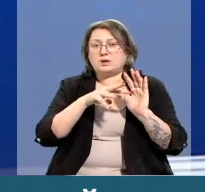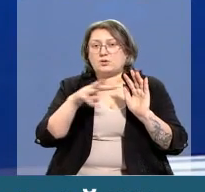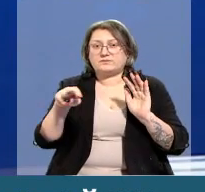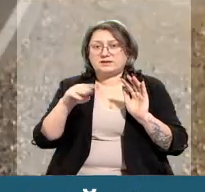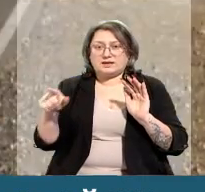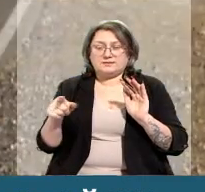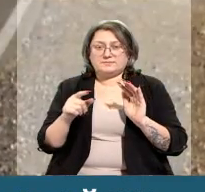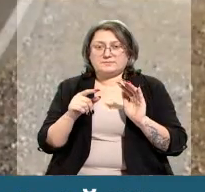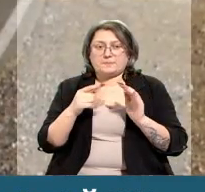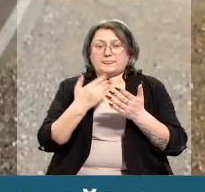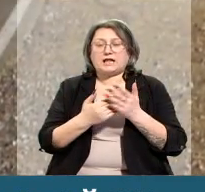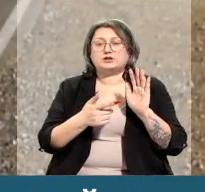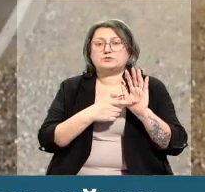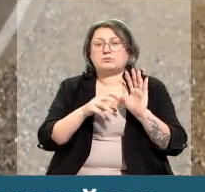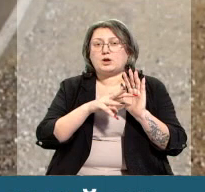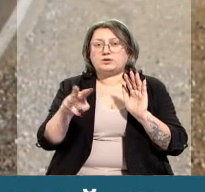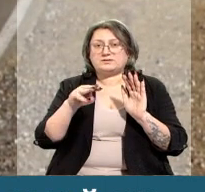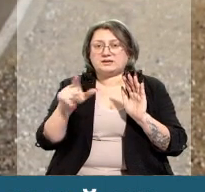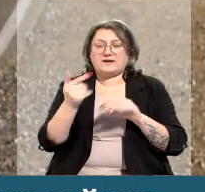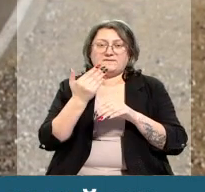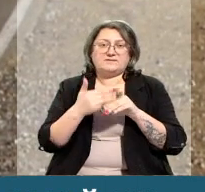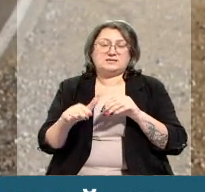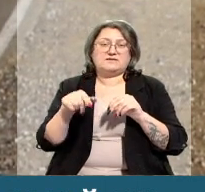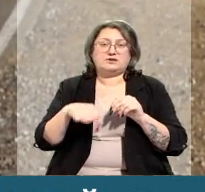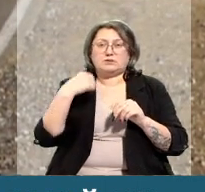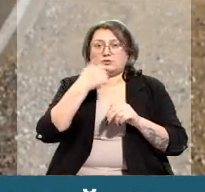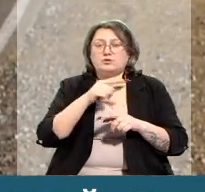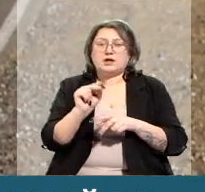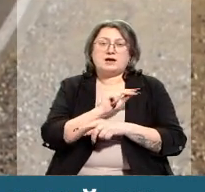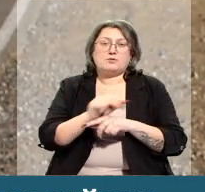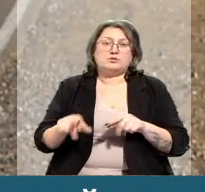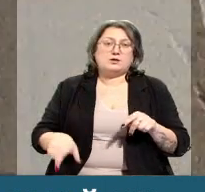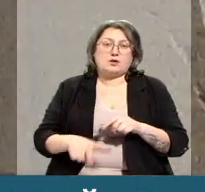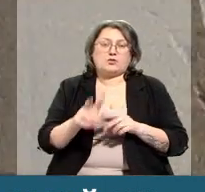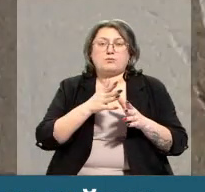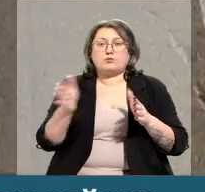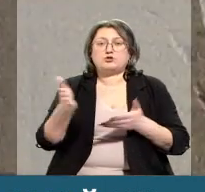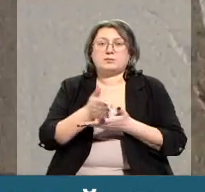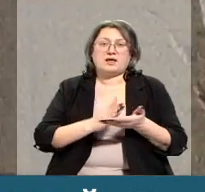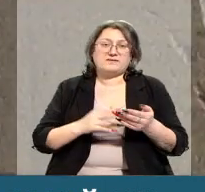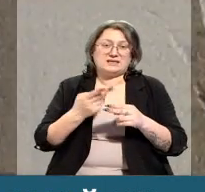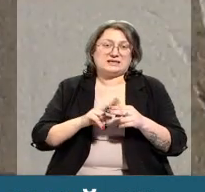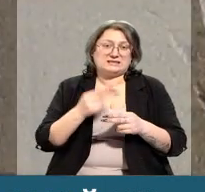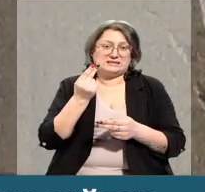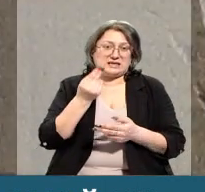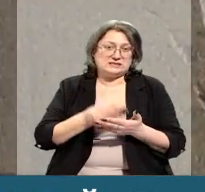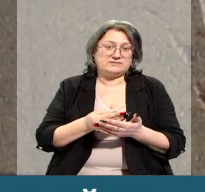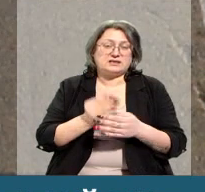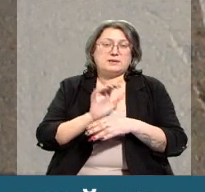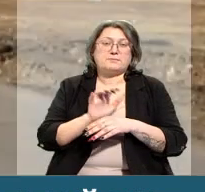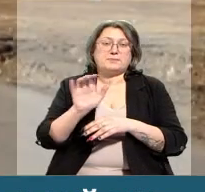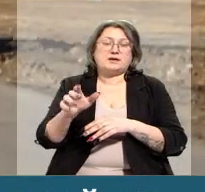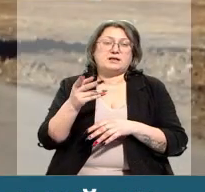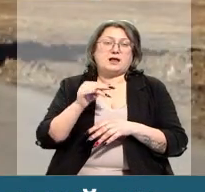тенге. Почти 700 миллионов тенге выделили в этом году на ремонт дорог. Больше половины из этих средств направлено на